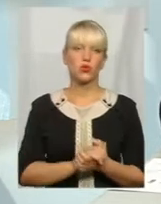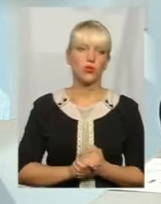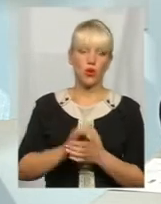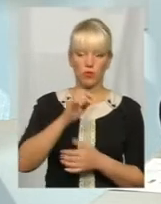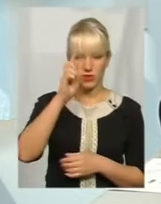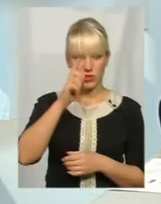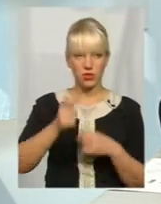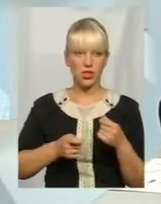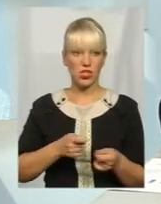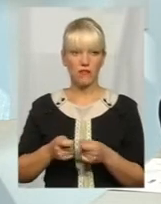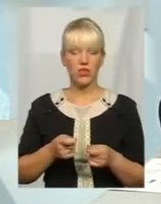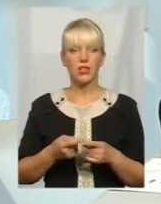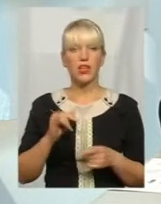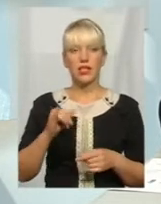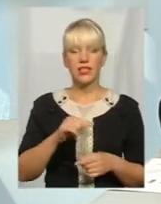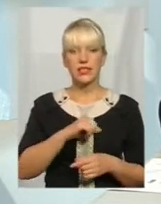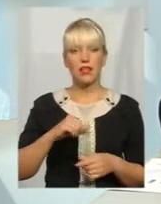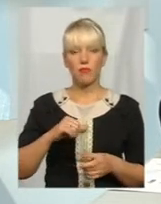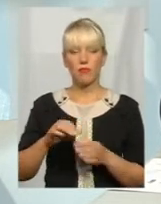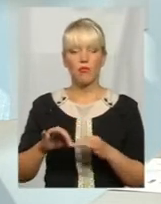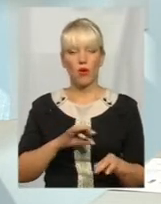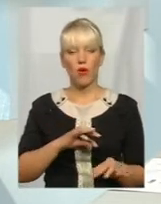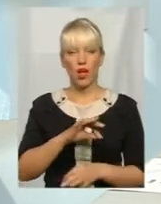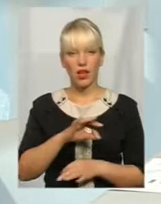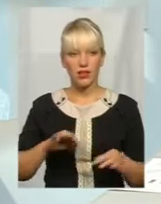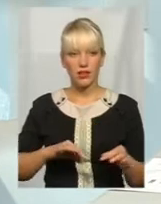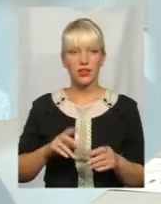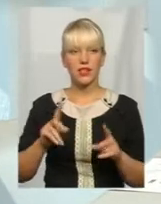адміністрації. Сам проєкт називався